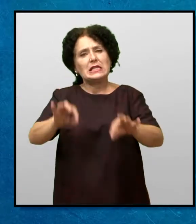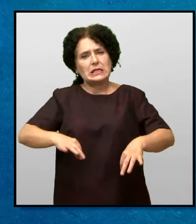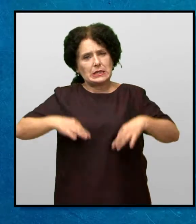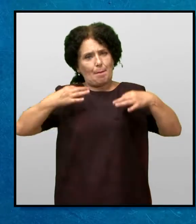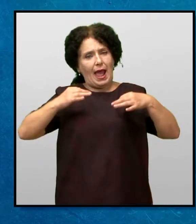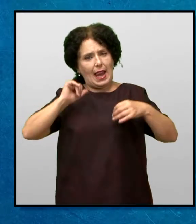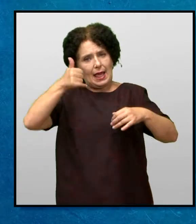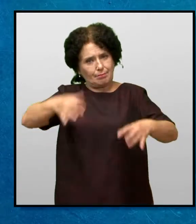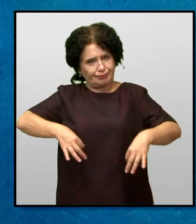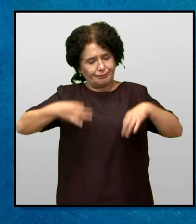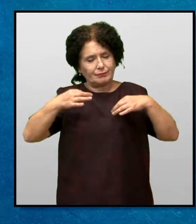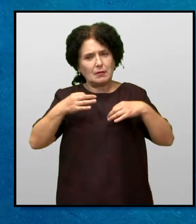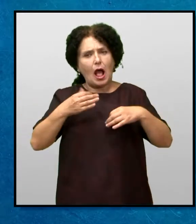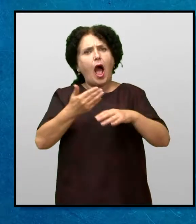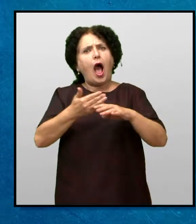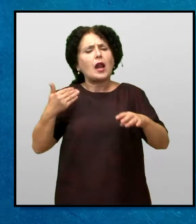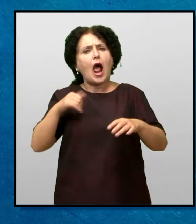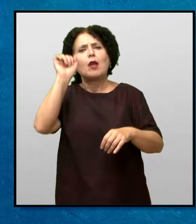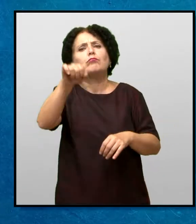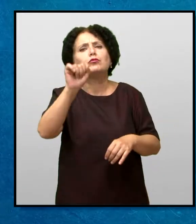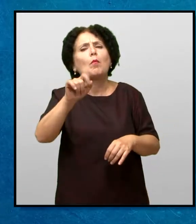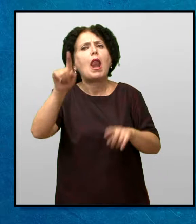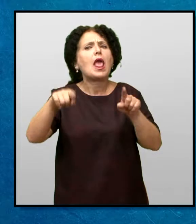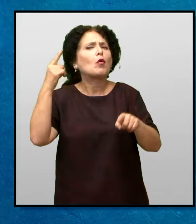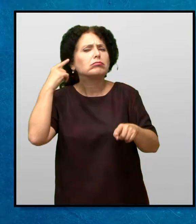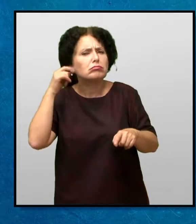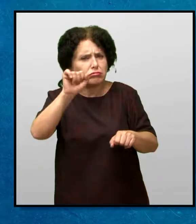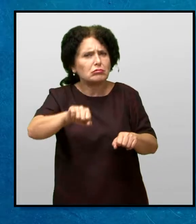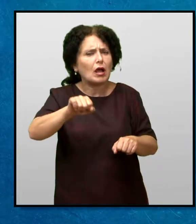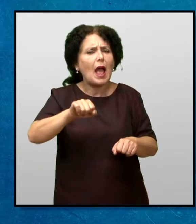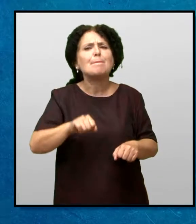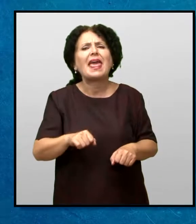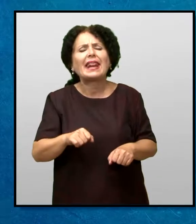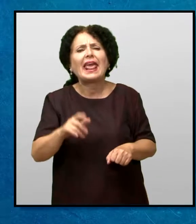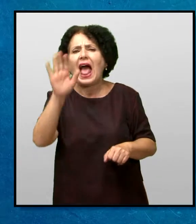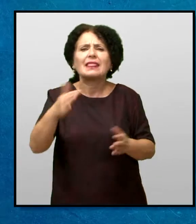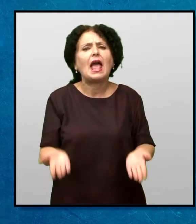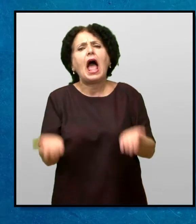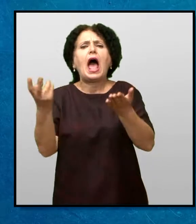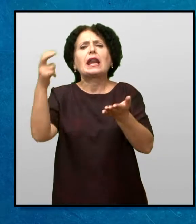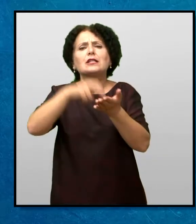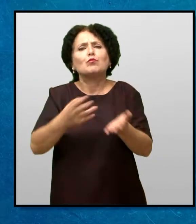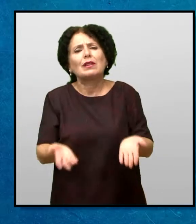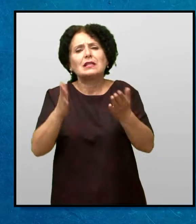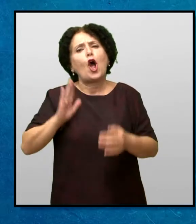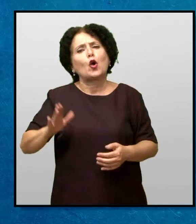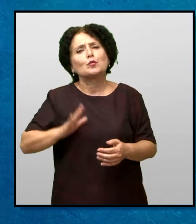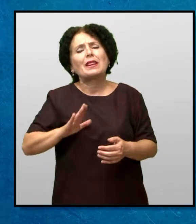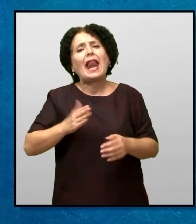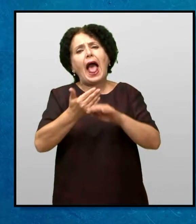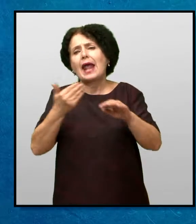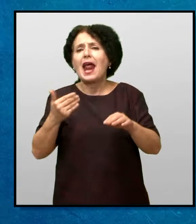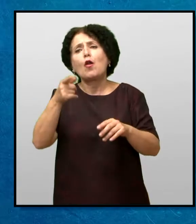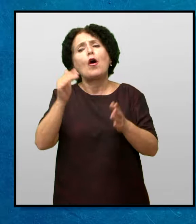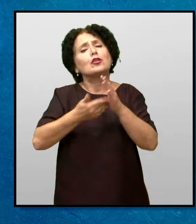Следното утро, рано, некој чукна на незината врата Мери Джонс, разбуди се! Господин Чарлз